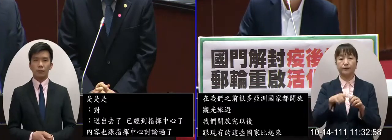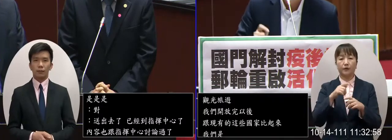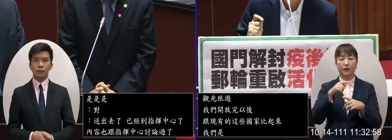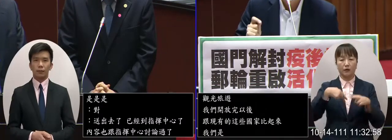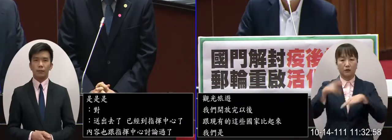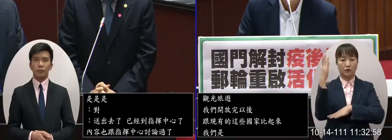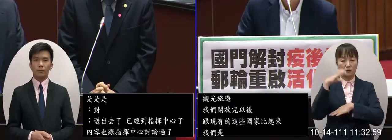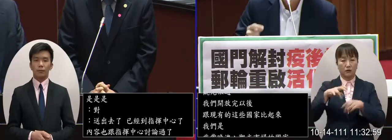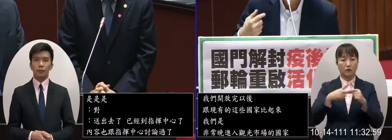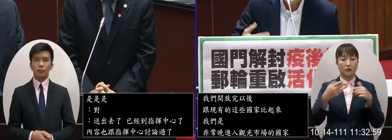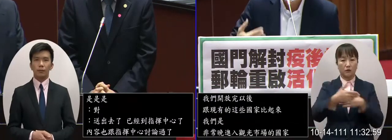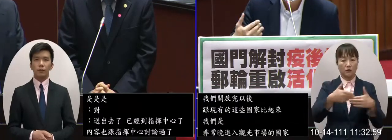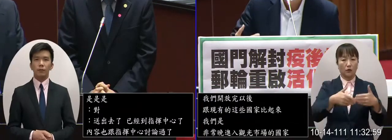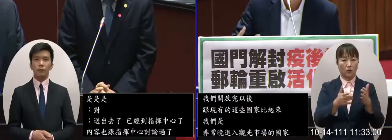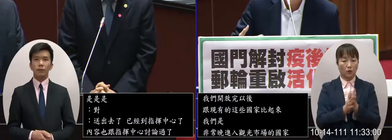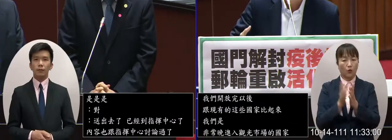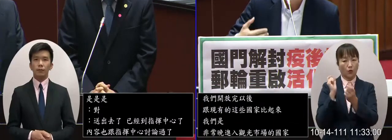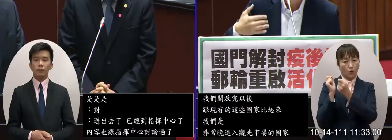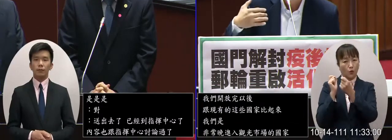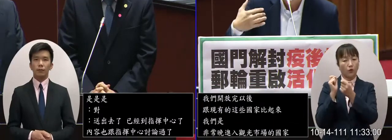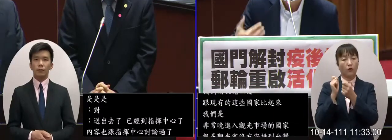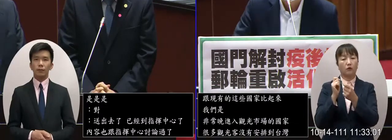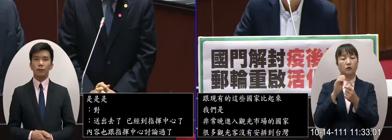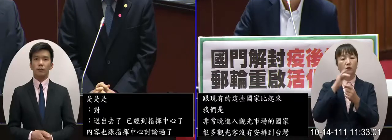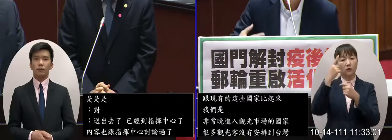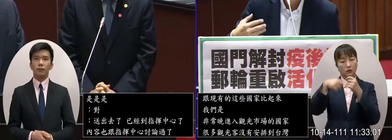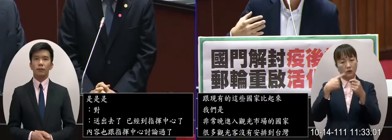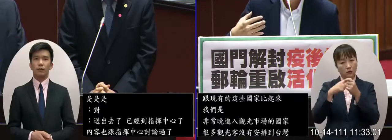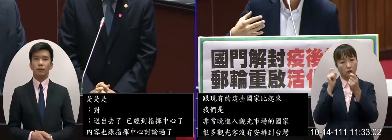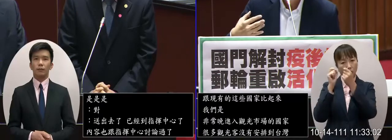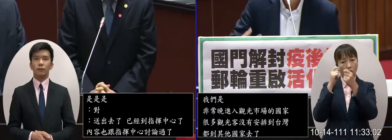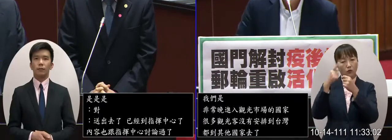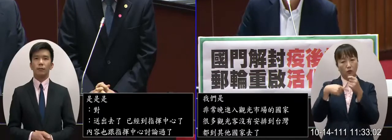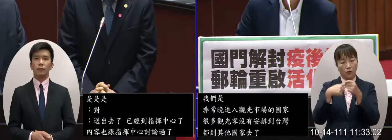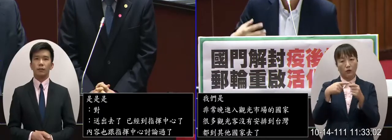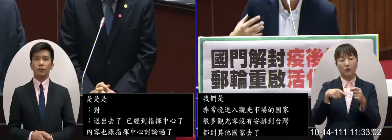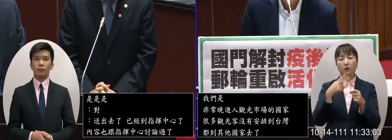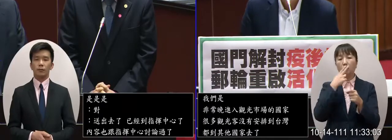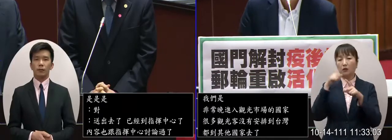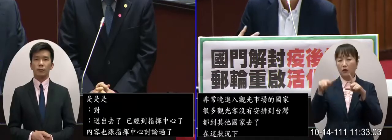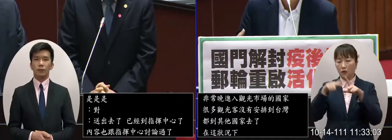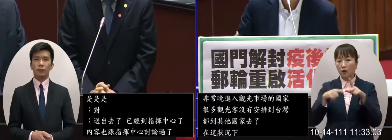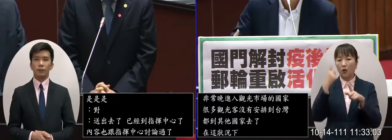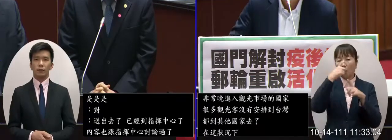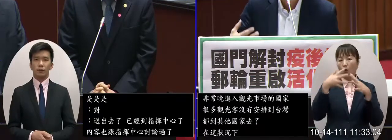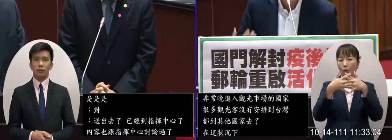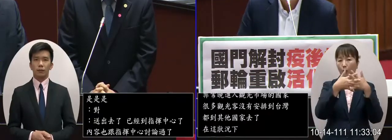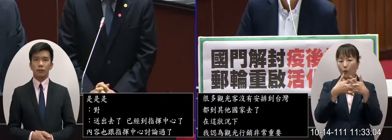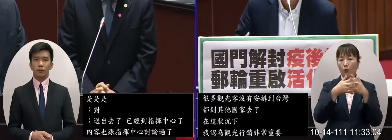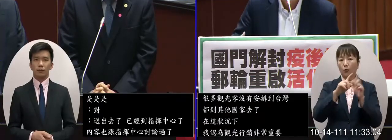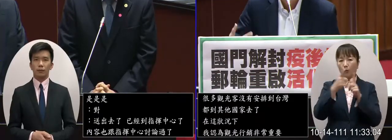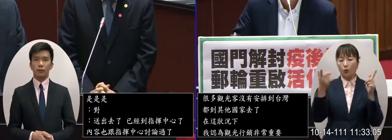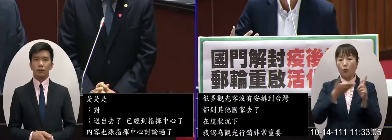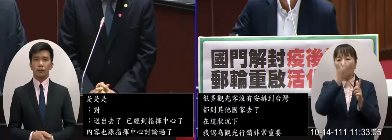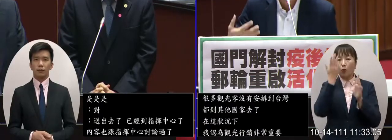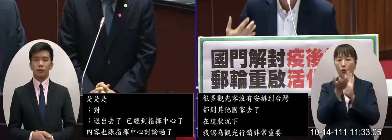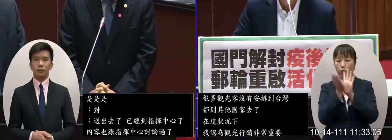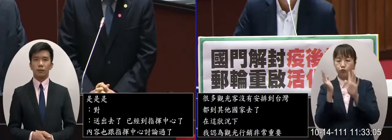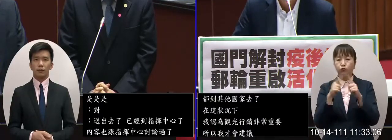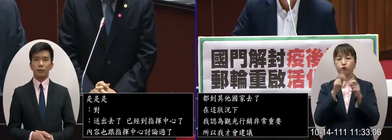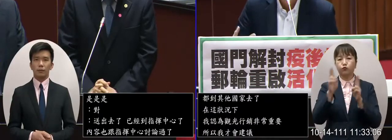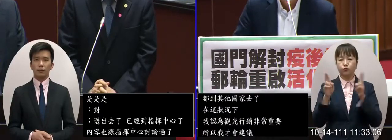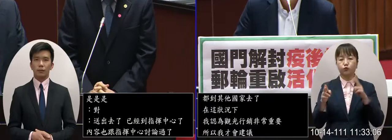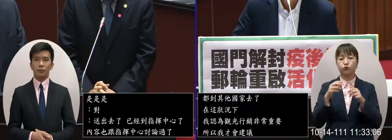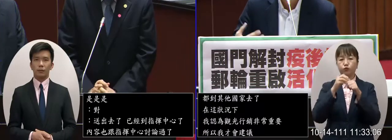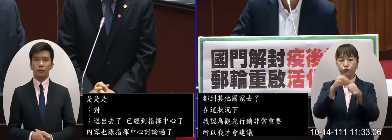議我們的行政院跟交通部最近這段期間或者最近這一年內亞太地區歐美大大小小的旅展都要派人